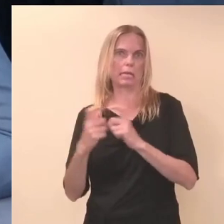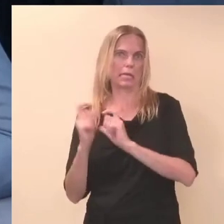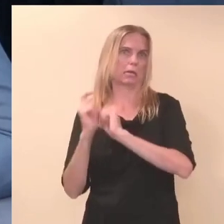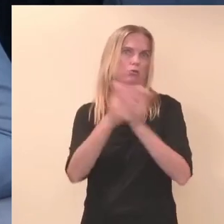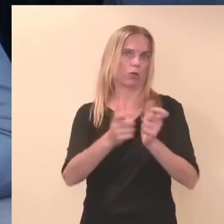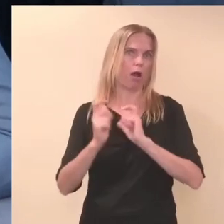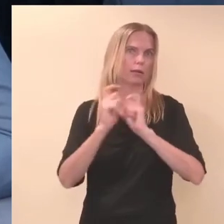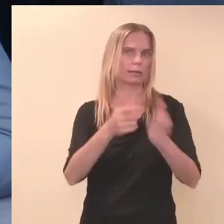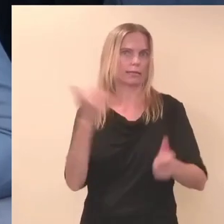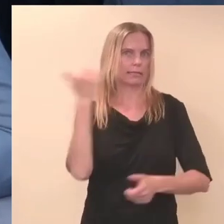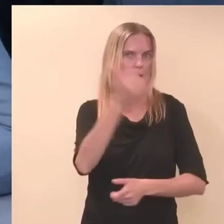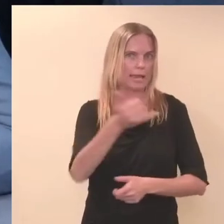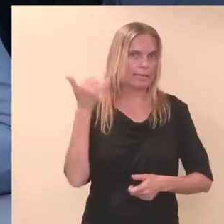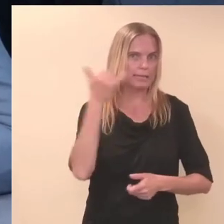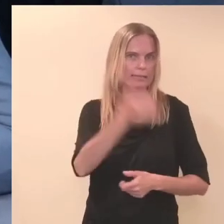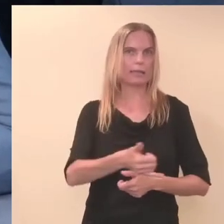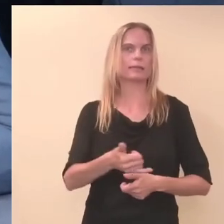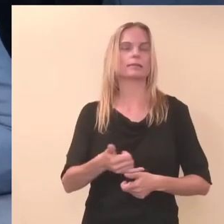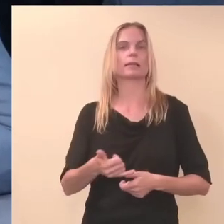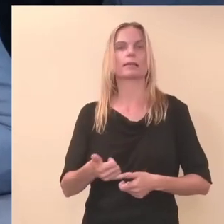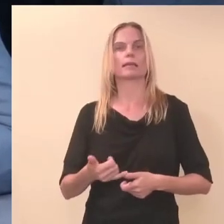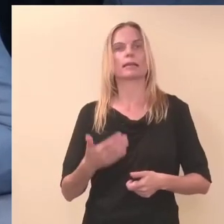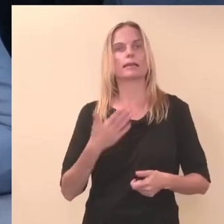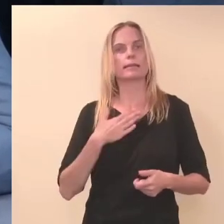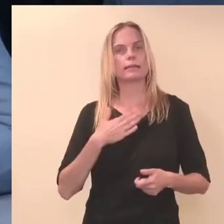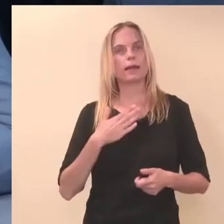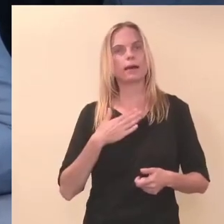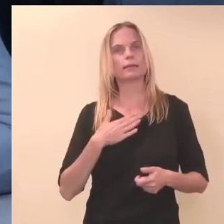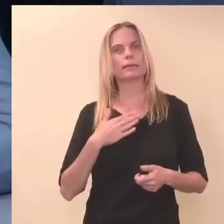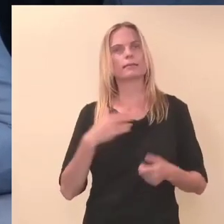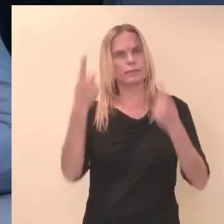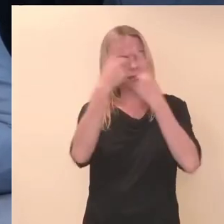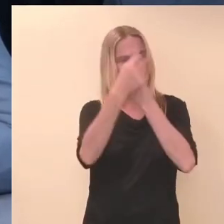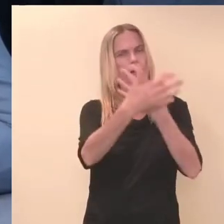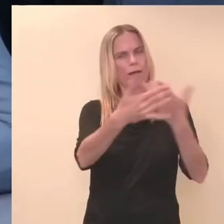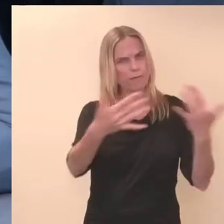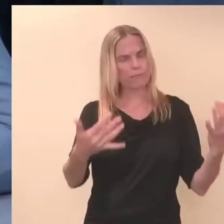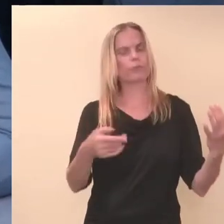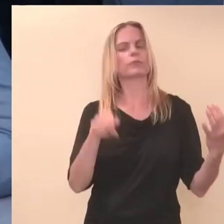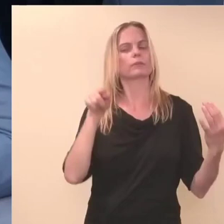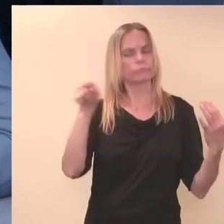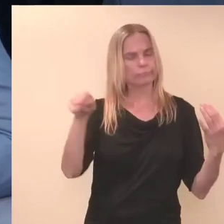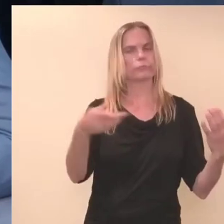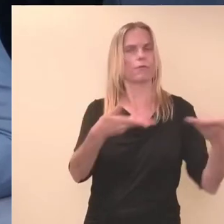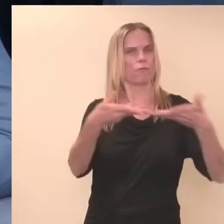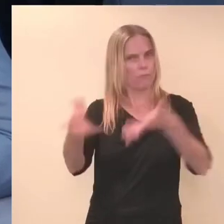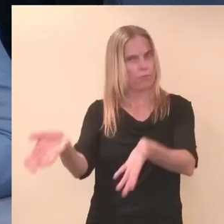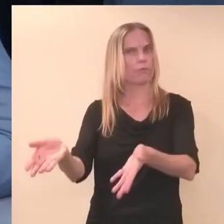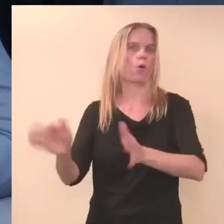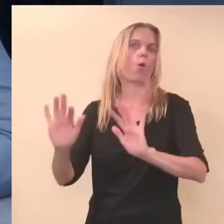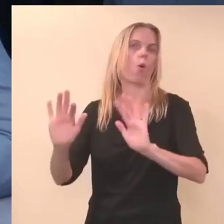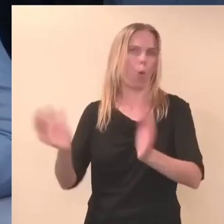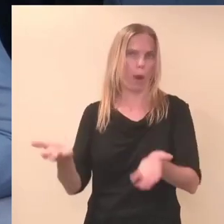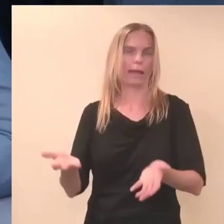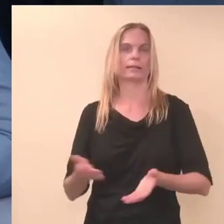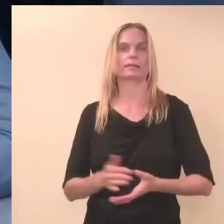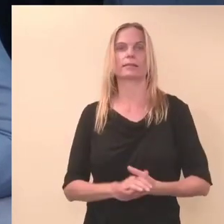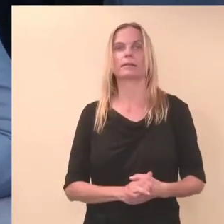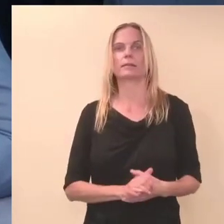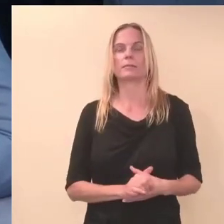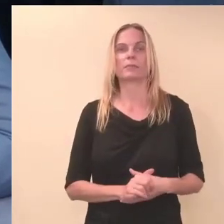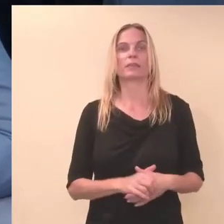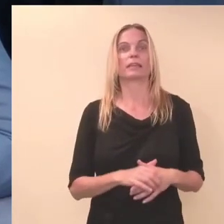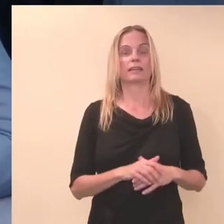inimestele ja soovis, et need andmest väljastatakse sellele sihtasutusele, kellele korduvalt ametnikud olid need